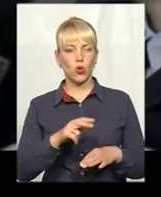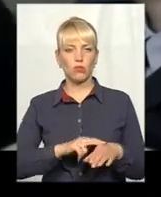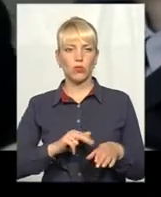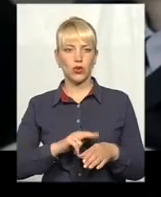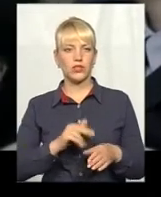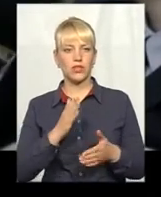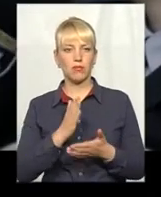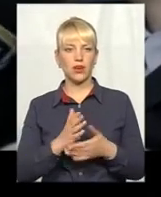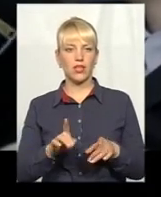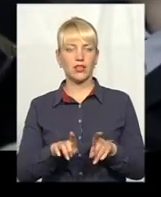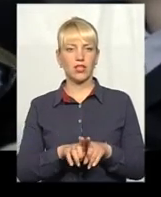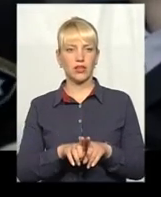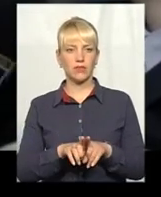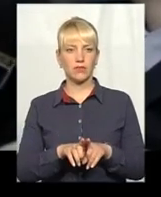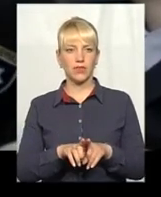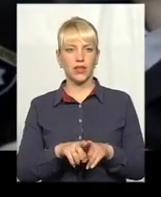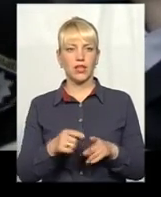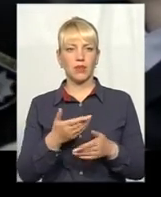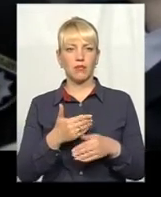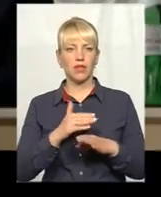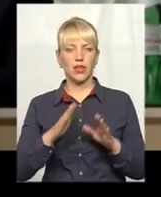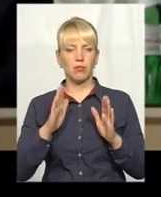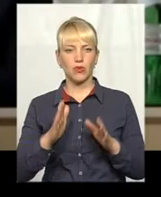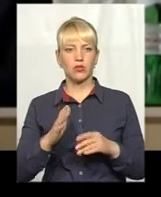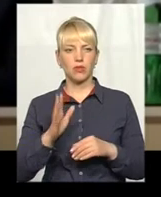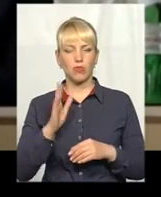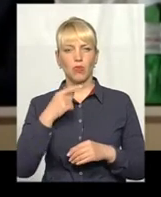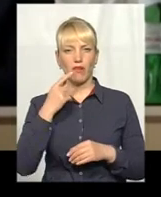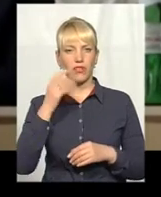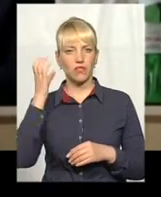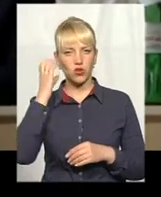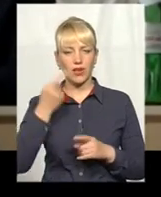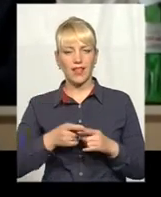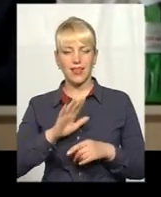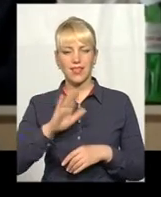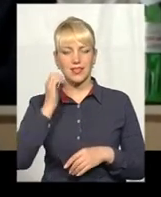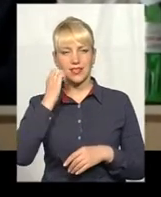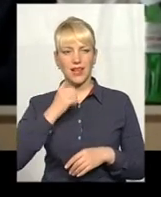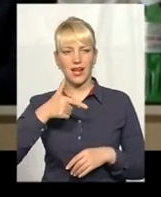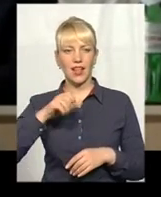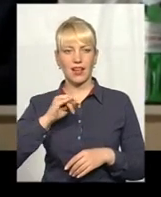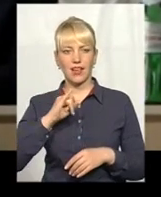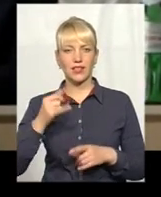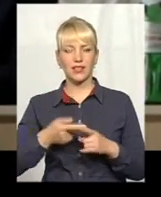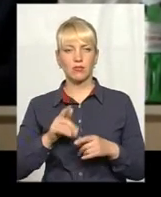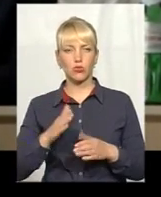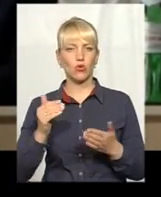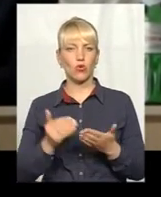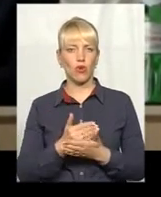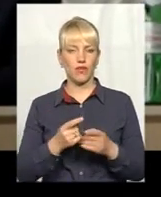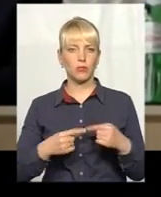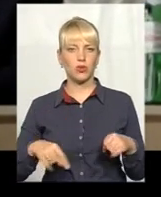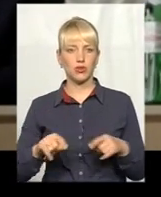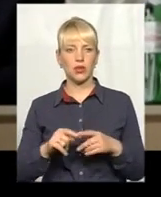від'ємність. Не просто ми будемо казати слух, що це не старе ЕГАІ. Це зовсім інша новела буде цього підрозділу.